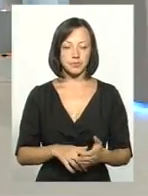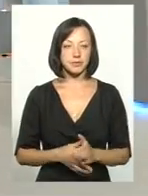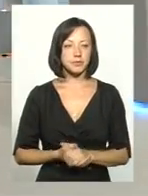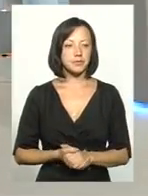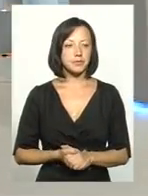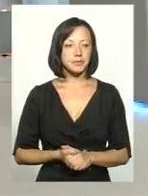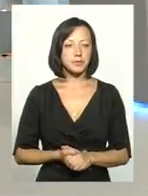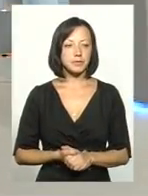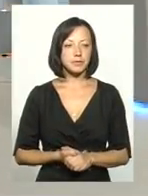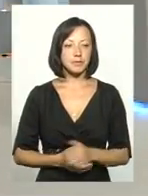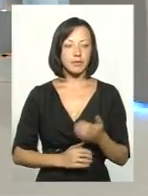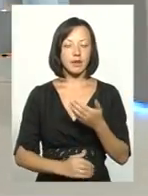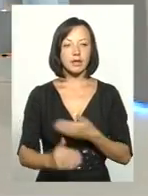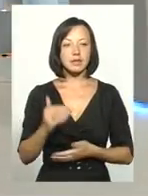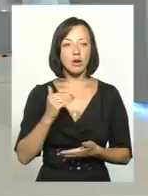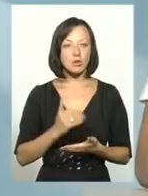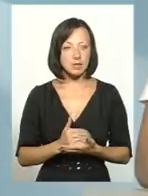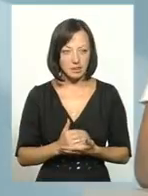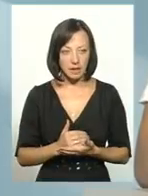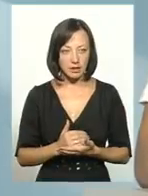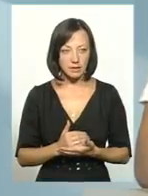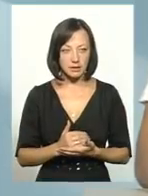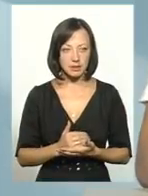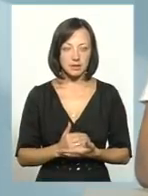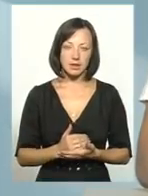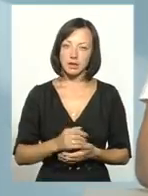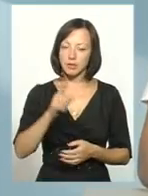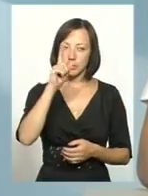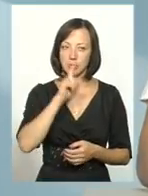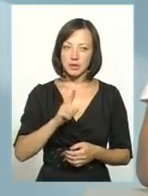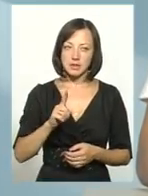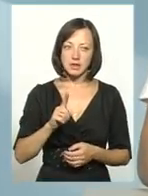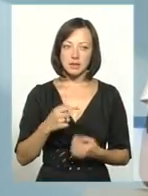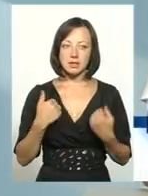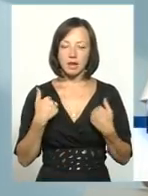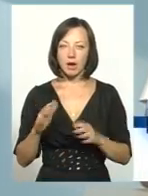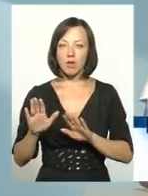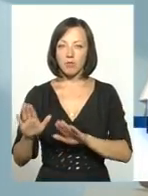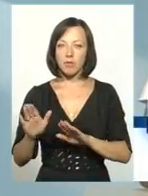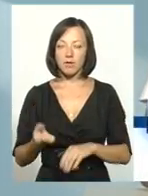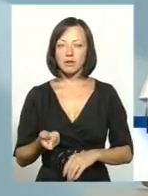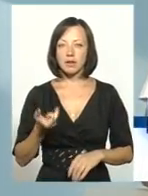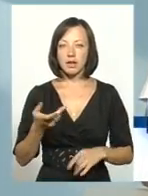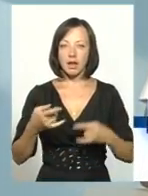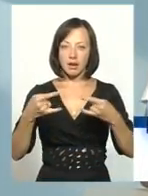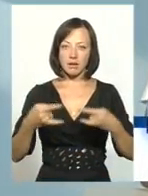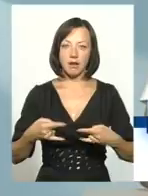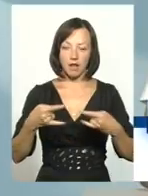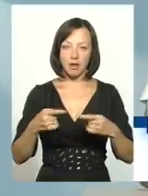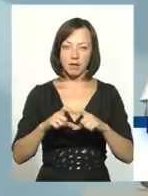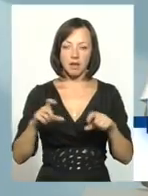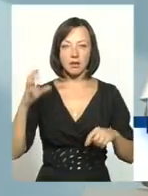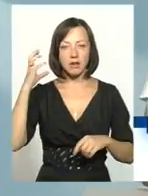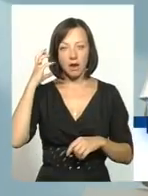За останній місяць я побував на декількох телеканалах, в тому числі центральних і на